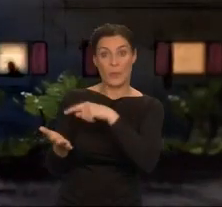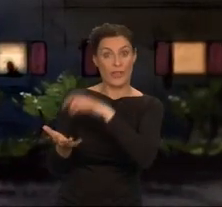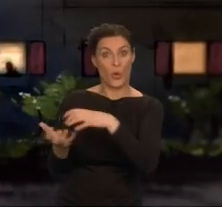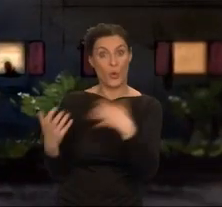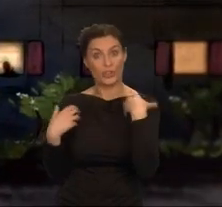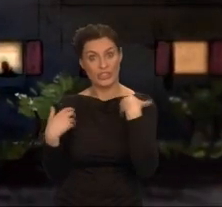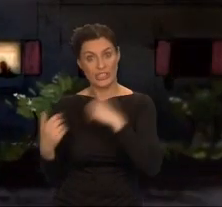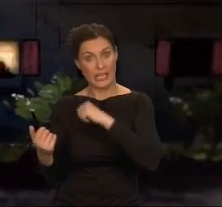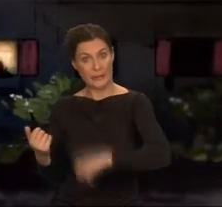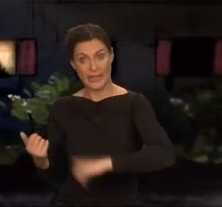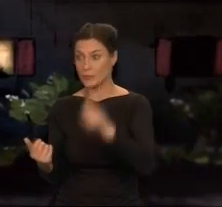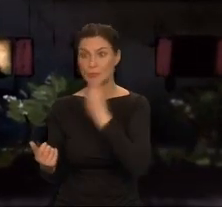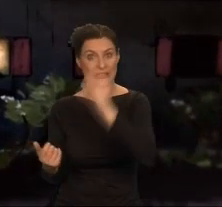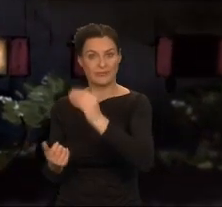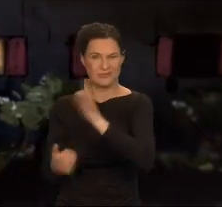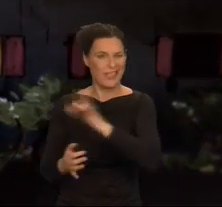ludzi sposób.